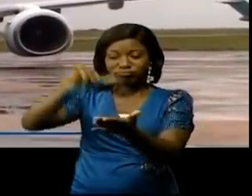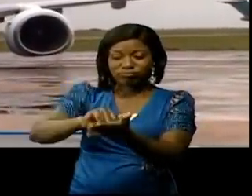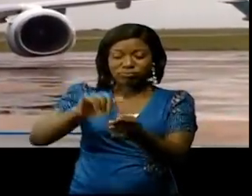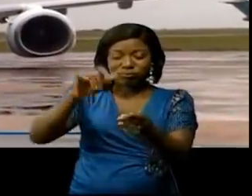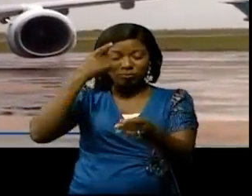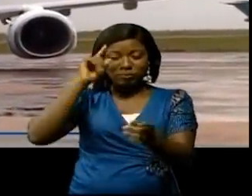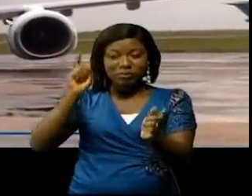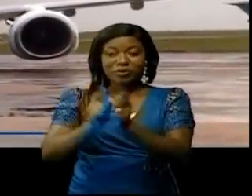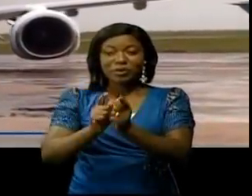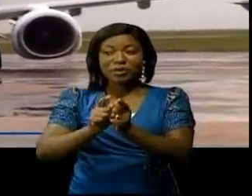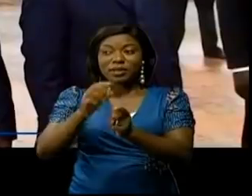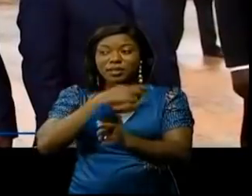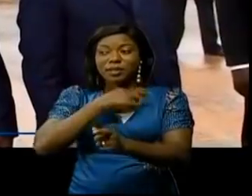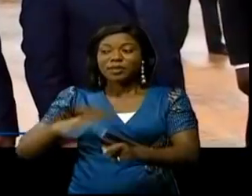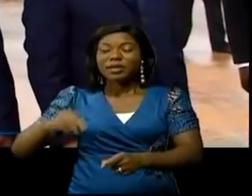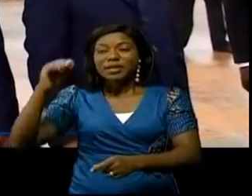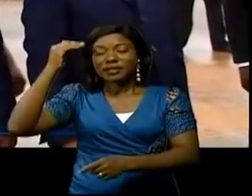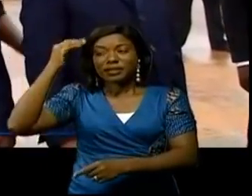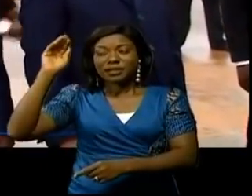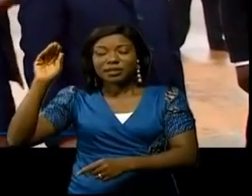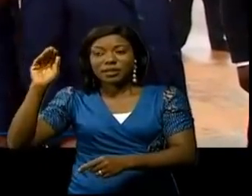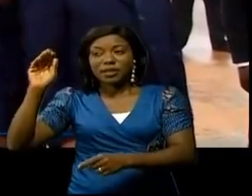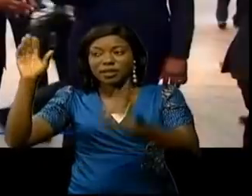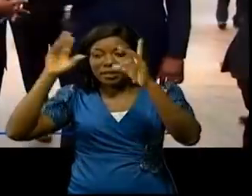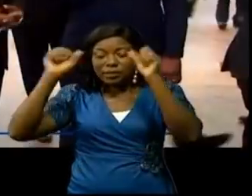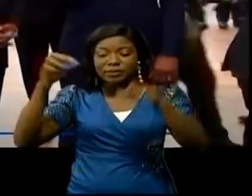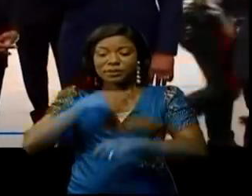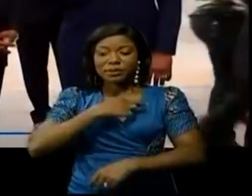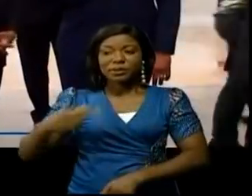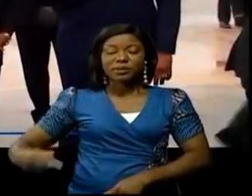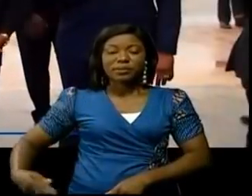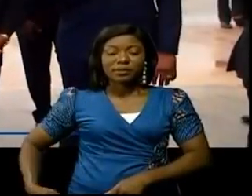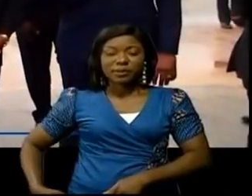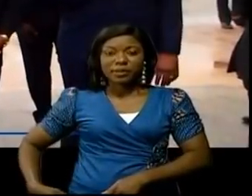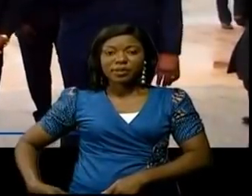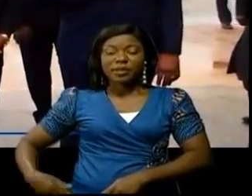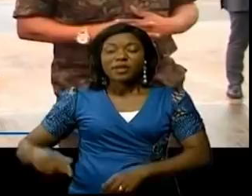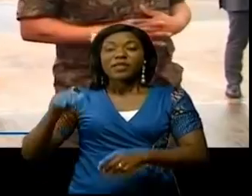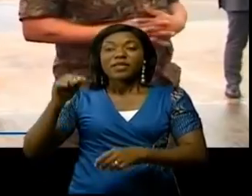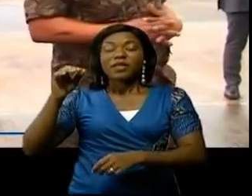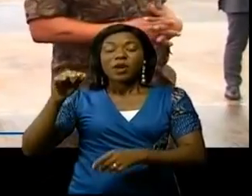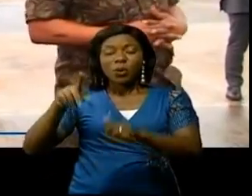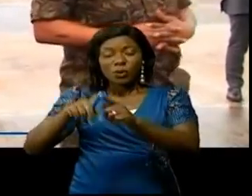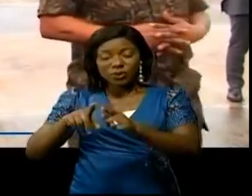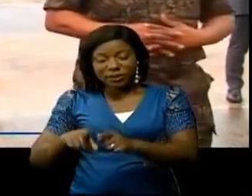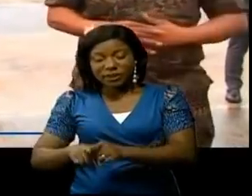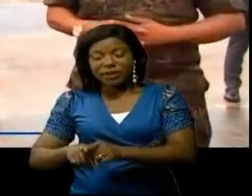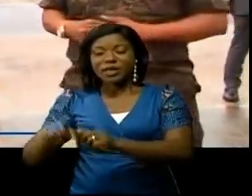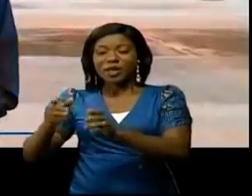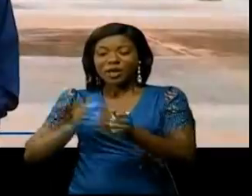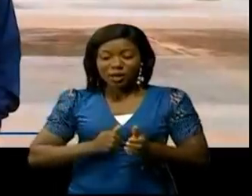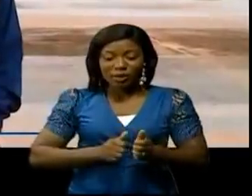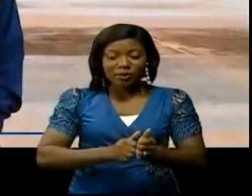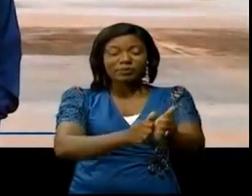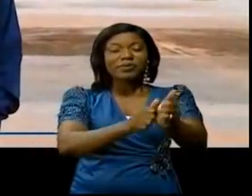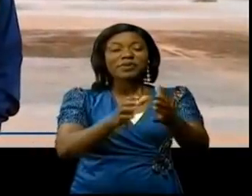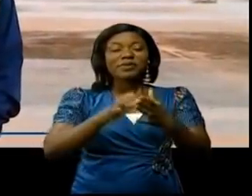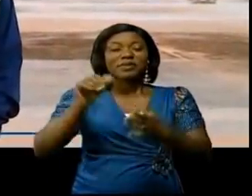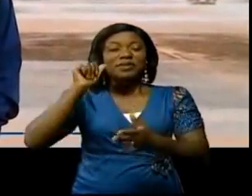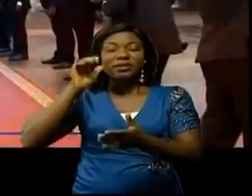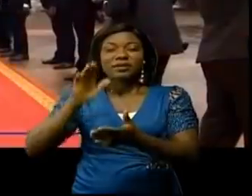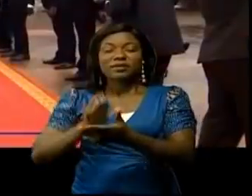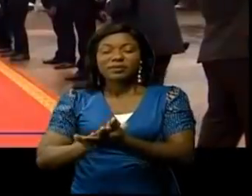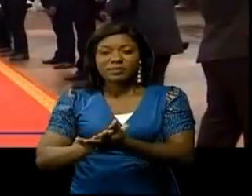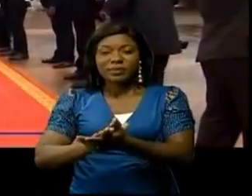'aéroport international d'Injili. Le président de la République, Félix-Antoine Tshisekedi, Tshisekedi, accompagné de la très distinguée première dame, est